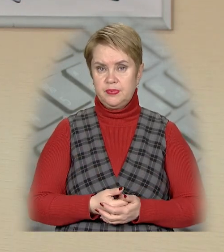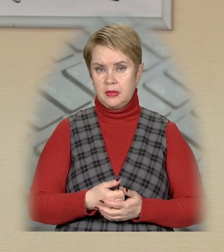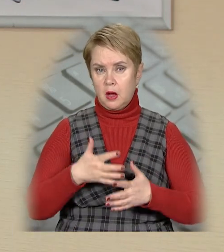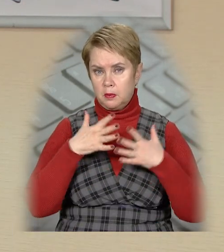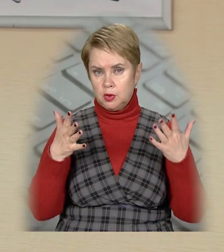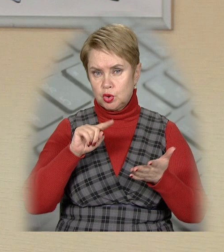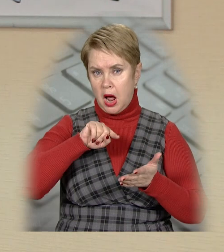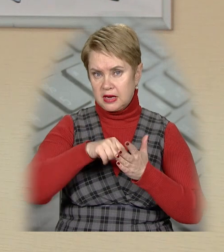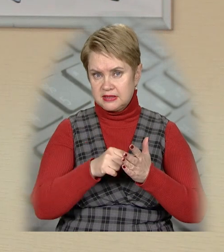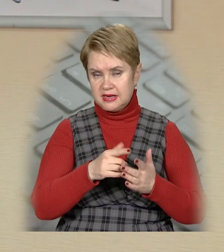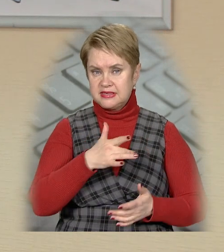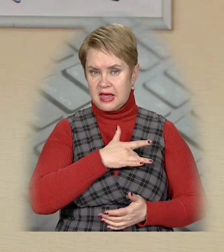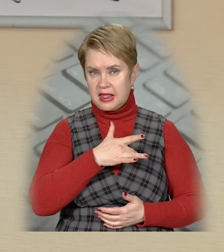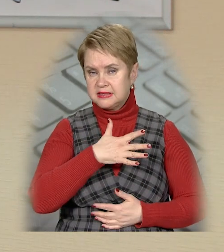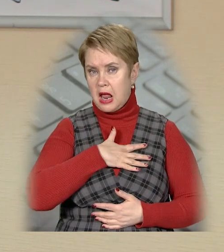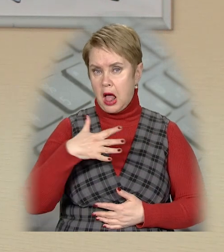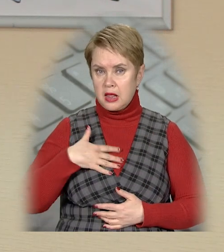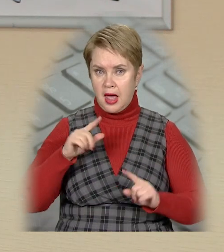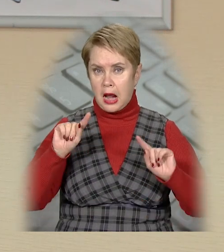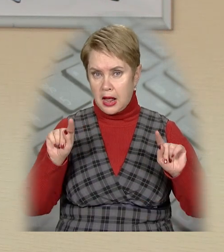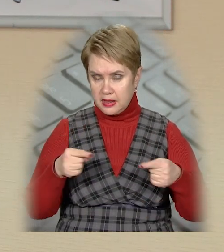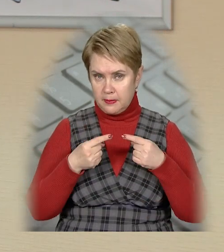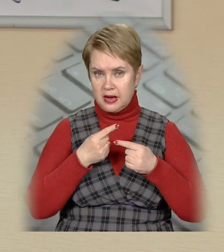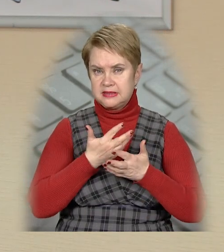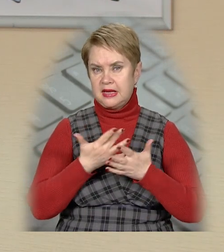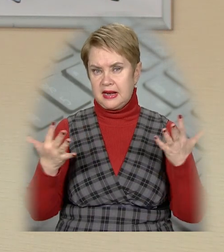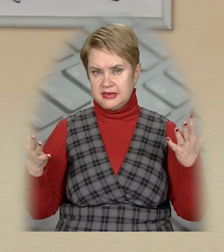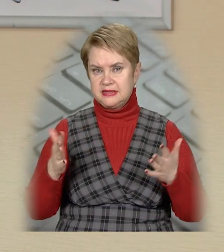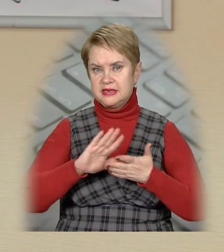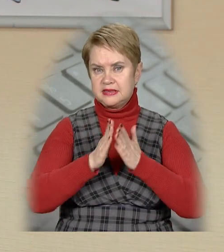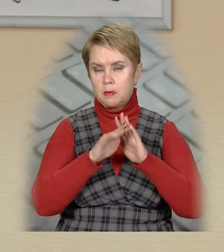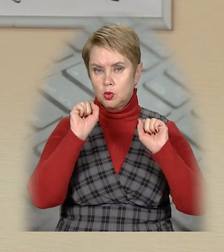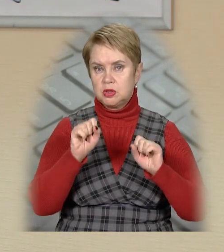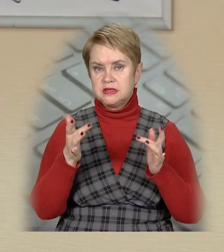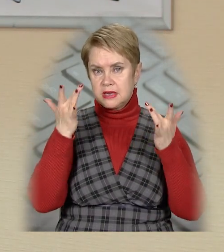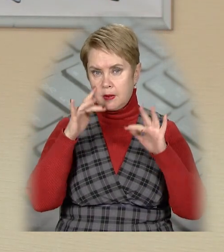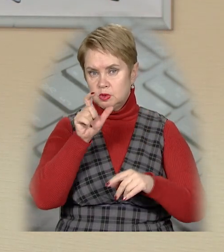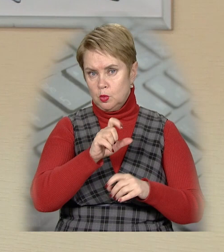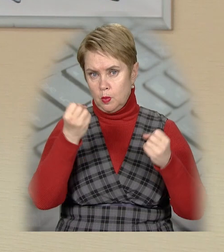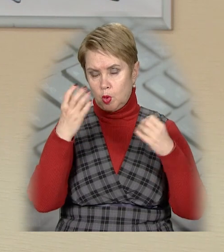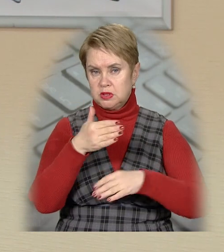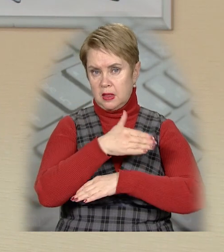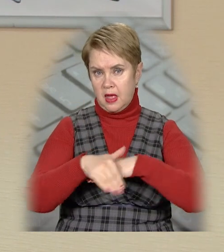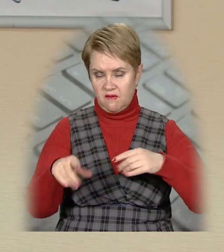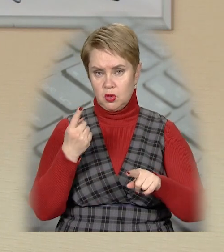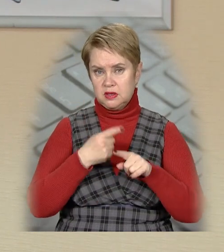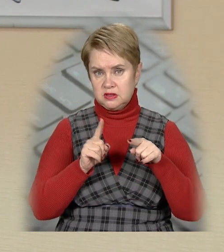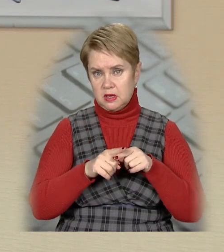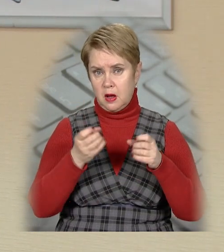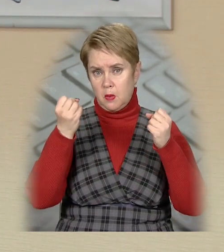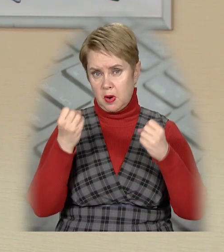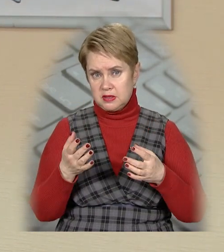та більший акцент поробування на серцево-легеневу реанімацію та різні невідкладні стани, які можуть трапитись з людьми просто на вулиці. Це